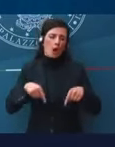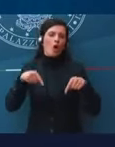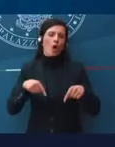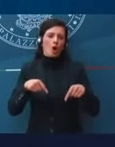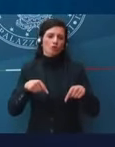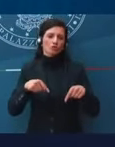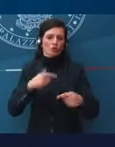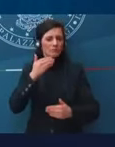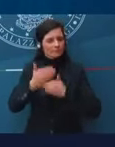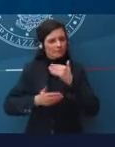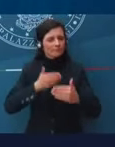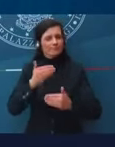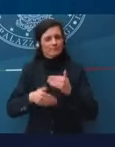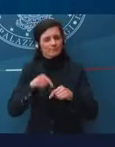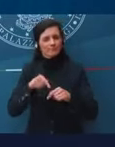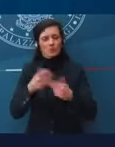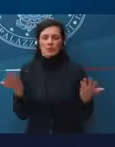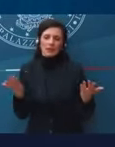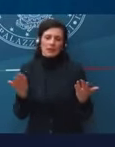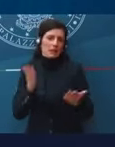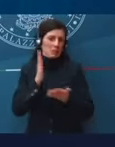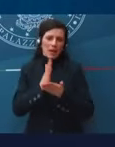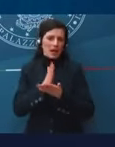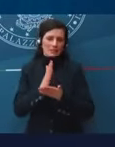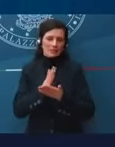e quindi basta.